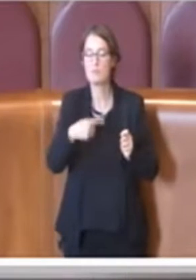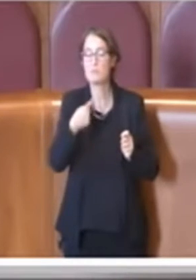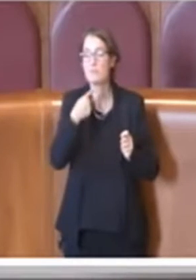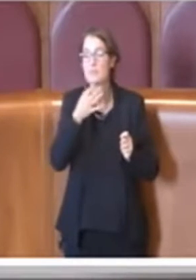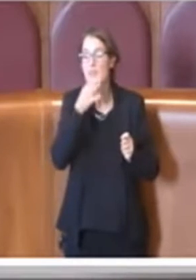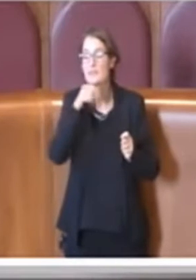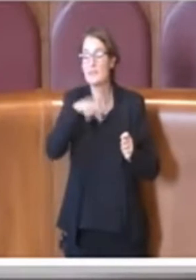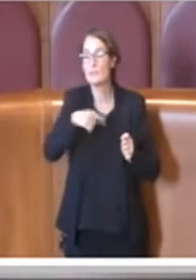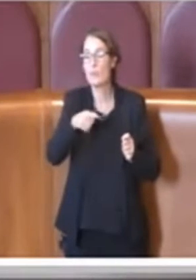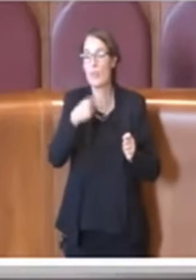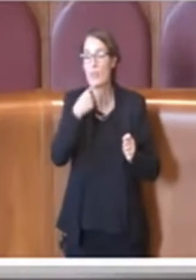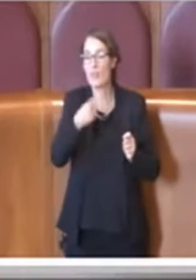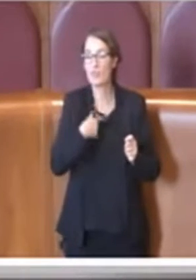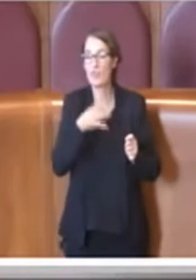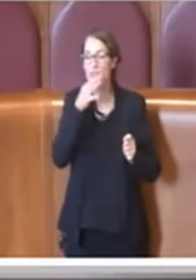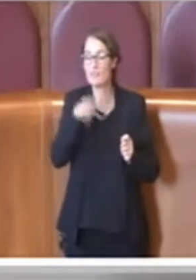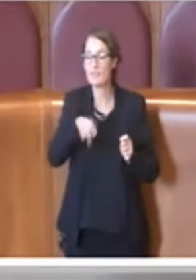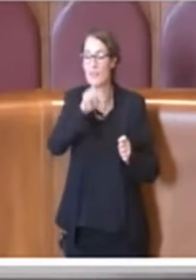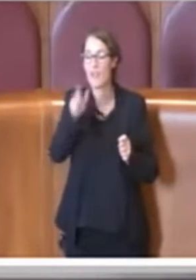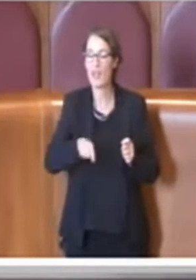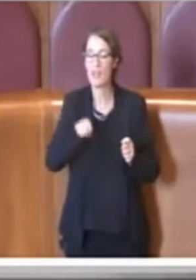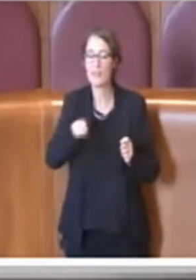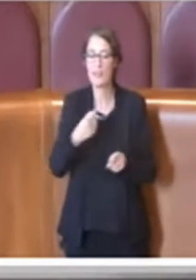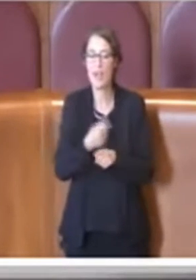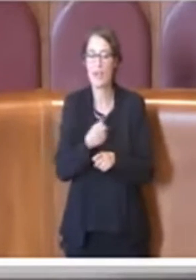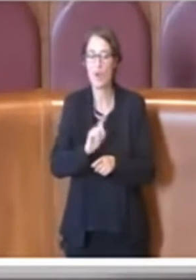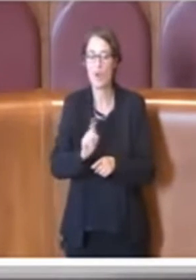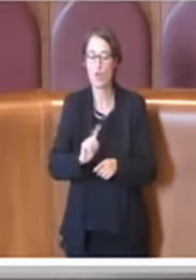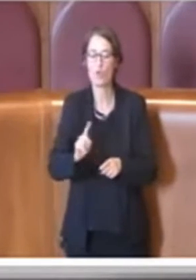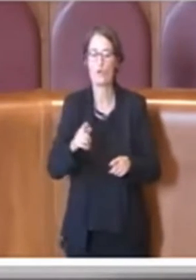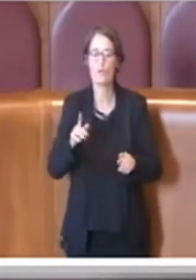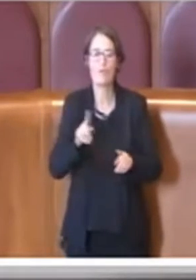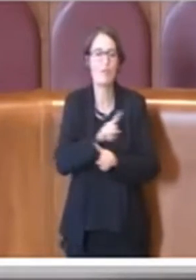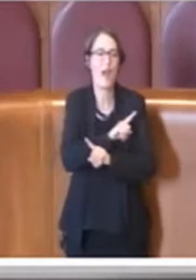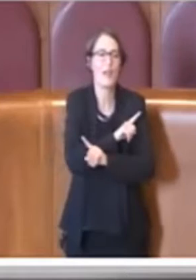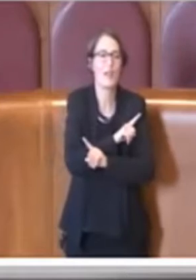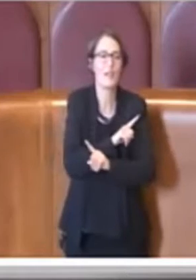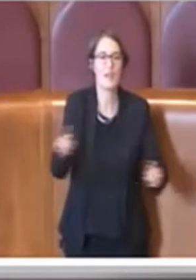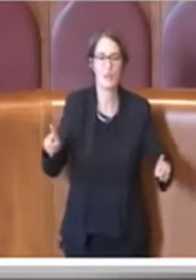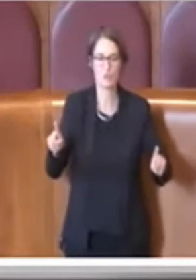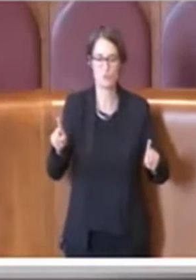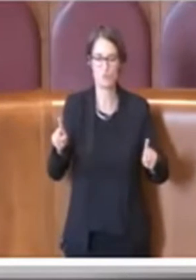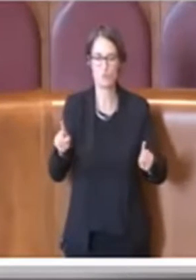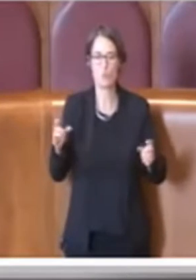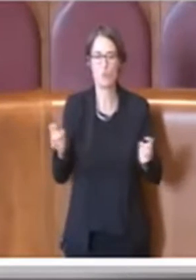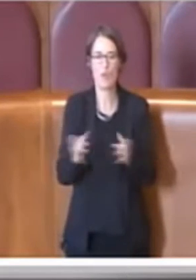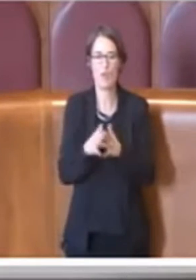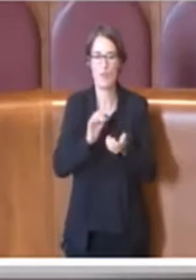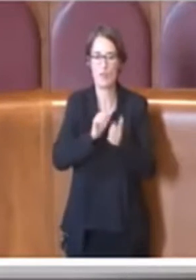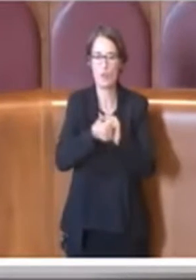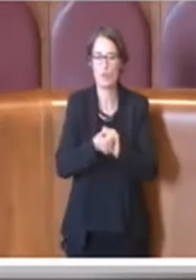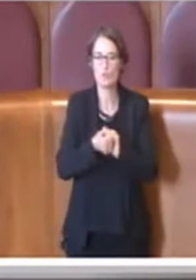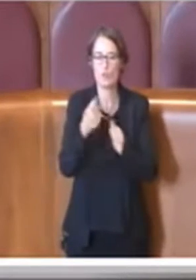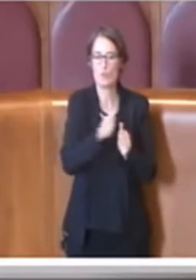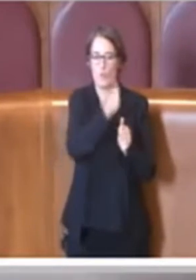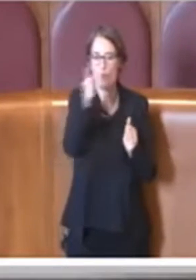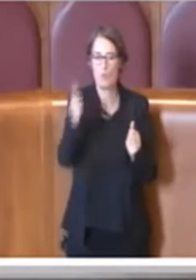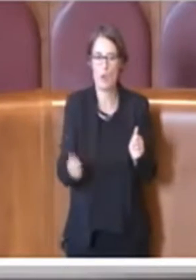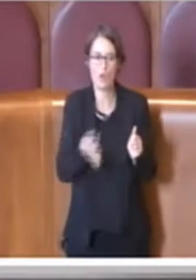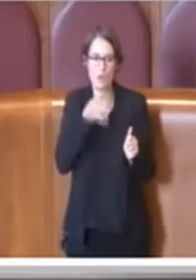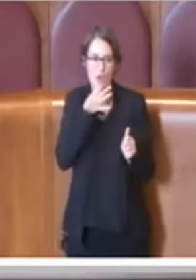sportivi internazionali per un anno, il che però ovviamente significherebbe niente Giro d'Italia, niente